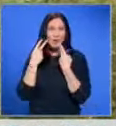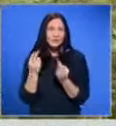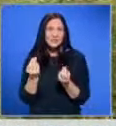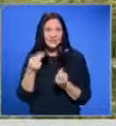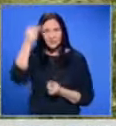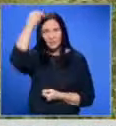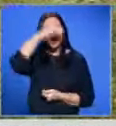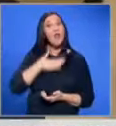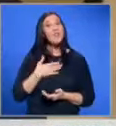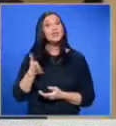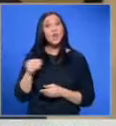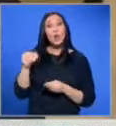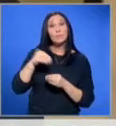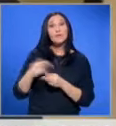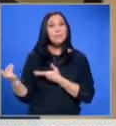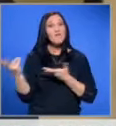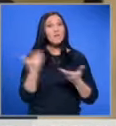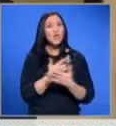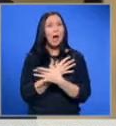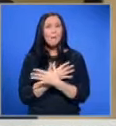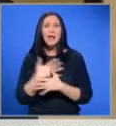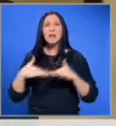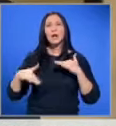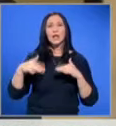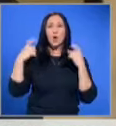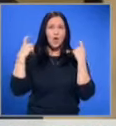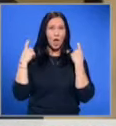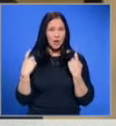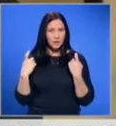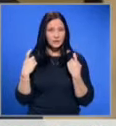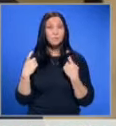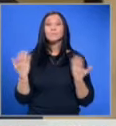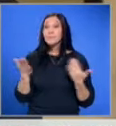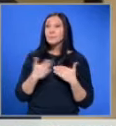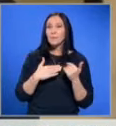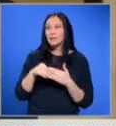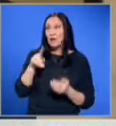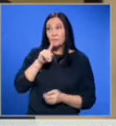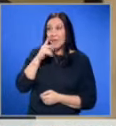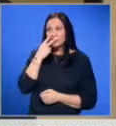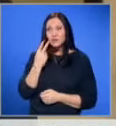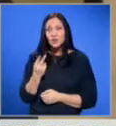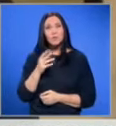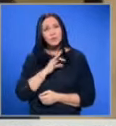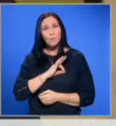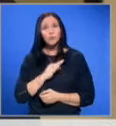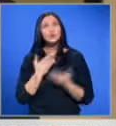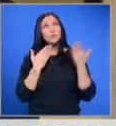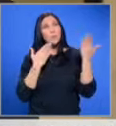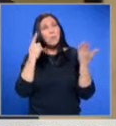у нас. Ние ще компенсираме с внос от Албания, Македония и Гърция. На практика не виждам да се получи, бог знаи,